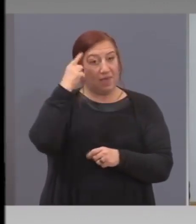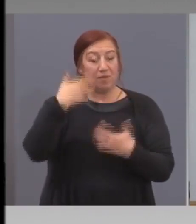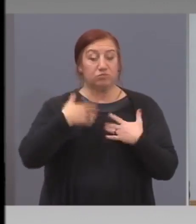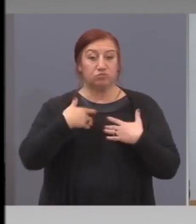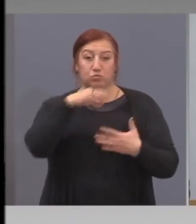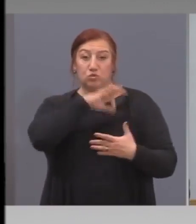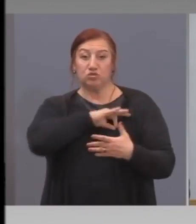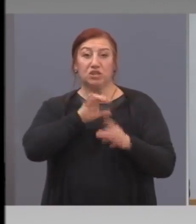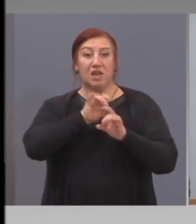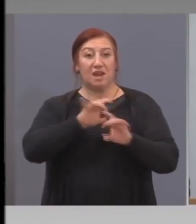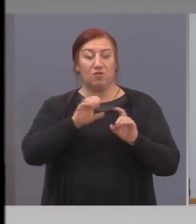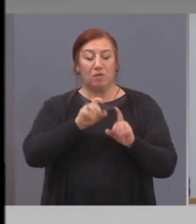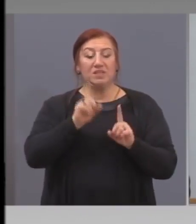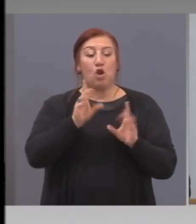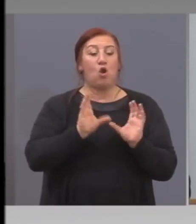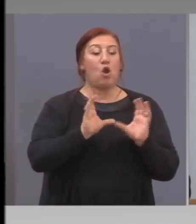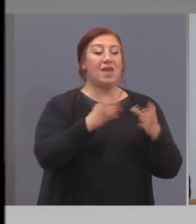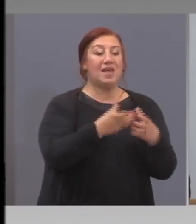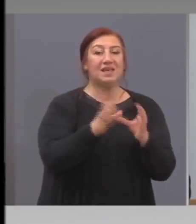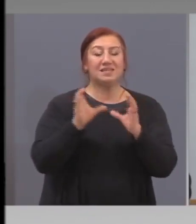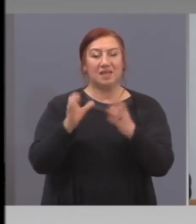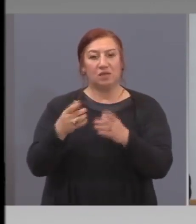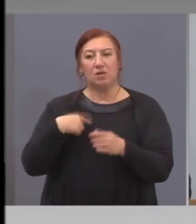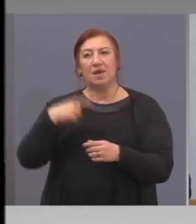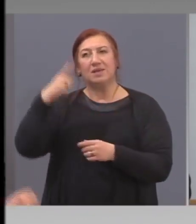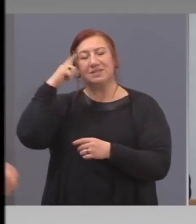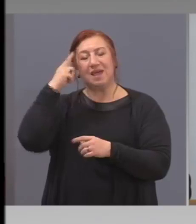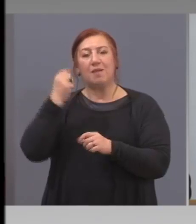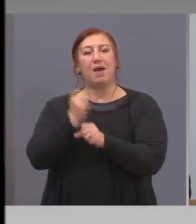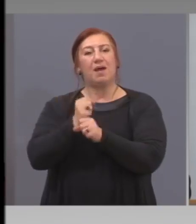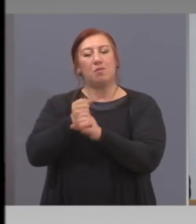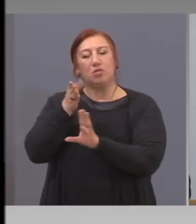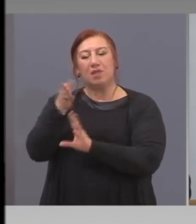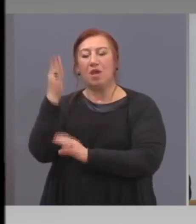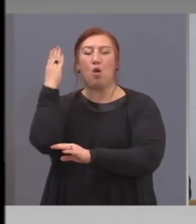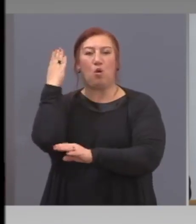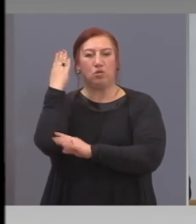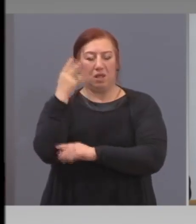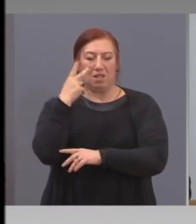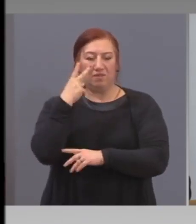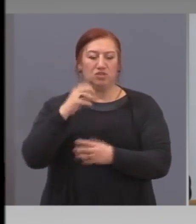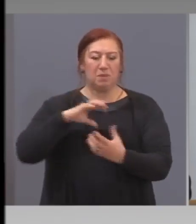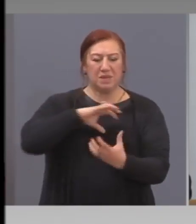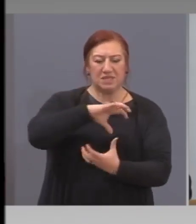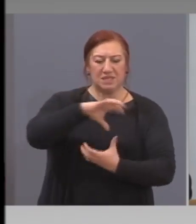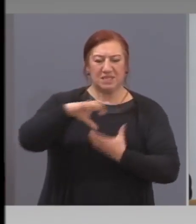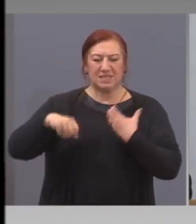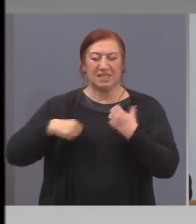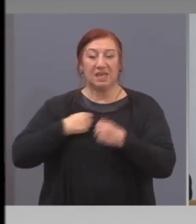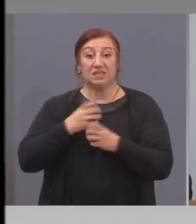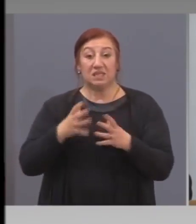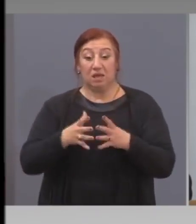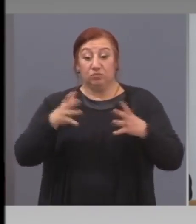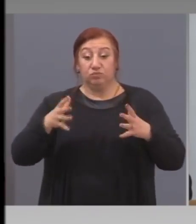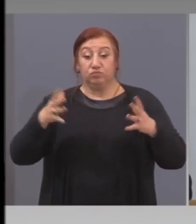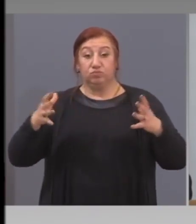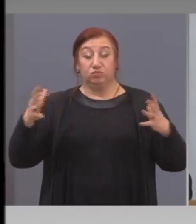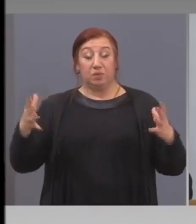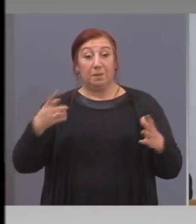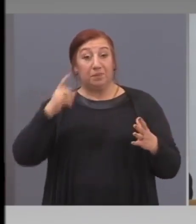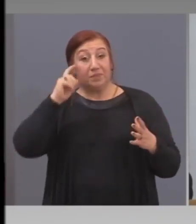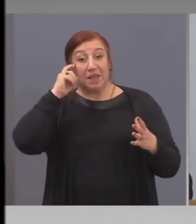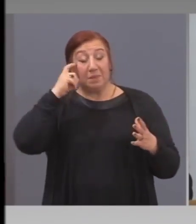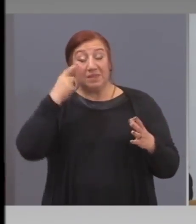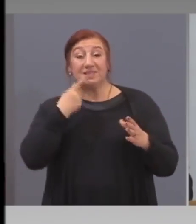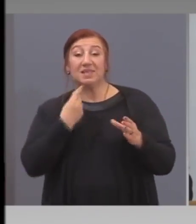вече станали тя ясно туризъм и хотелиери? Дали този кризът вече се разраства? И мислите ли за